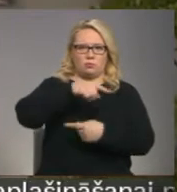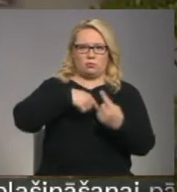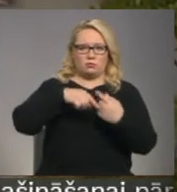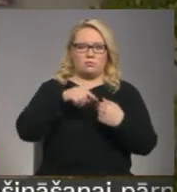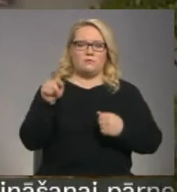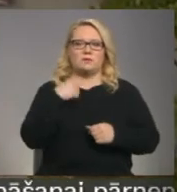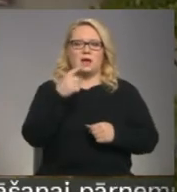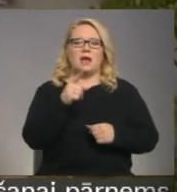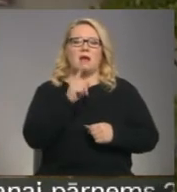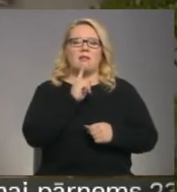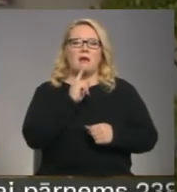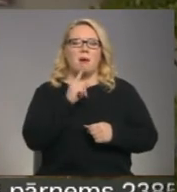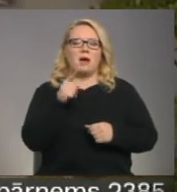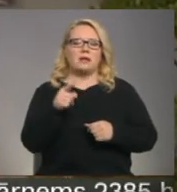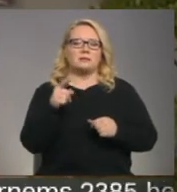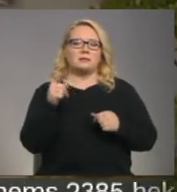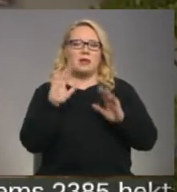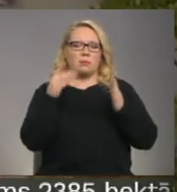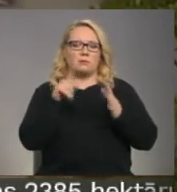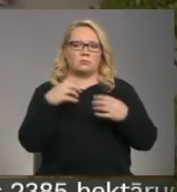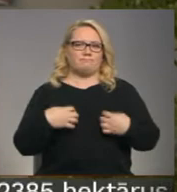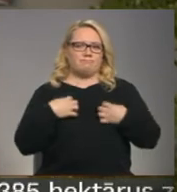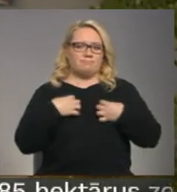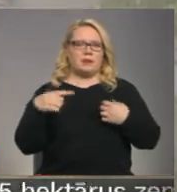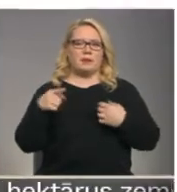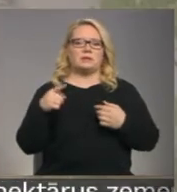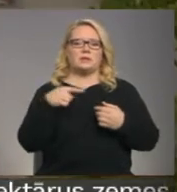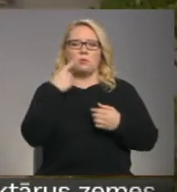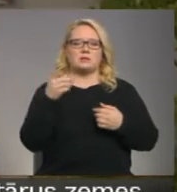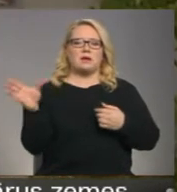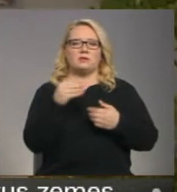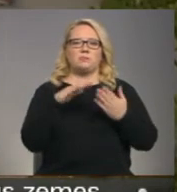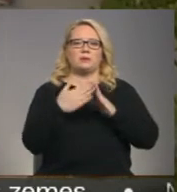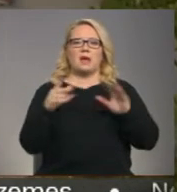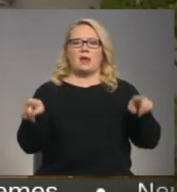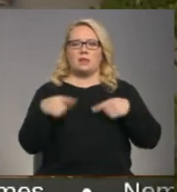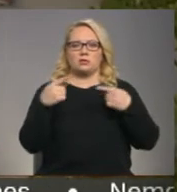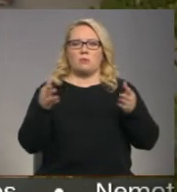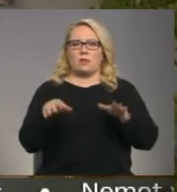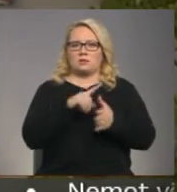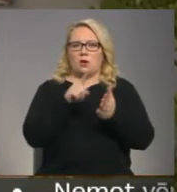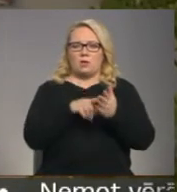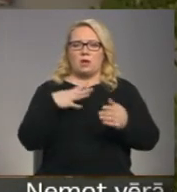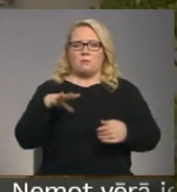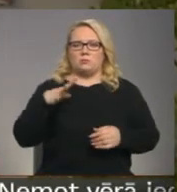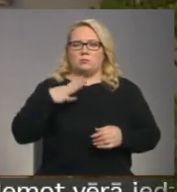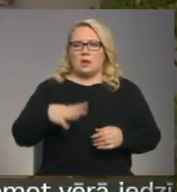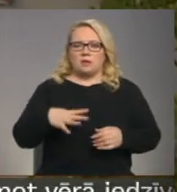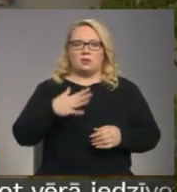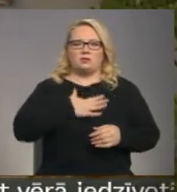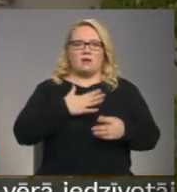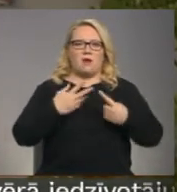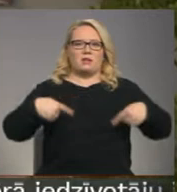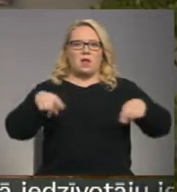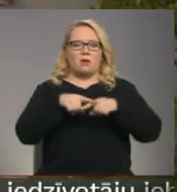gadījumā tas būtu graujoši, tas ietekmē noteikti vispilsētas attīstību. Palīgs jautājums, kāpēc mums ir jāpiecieš savā teritorijā